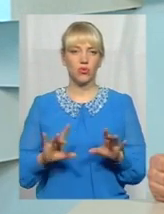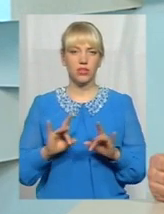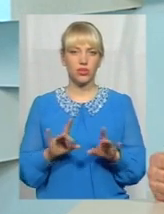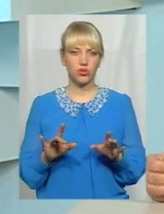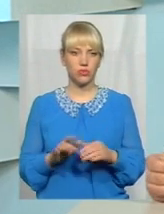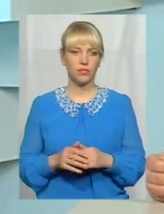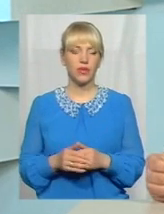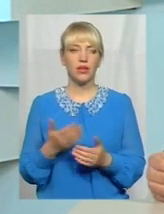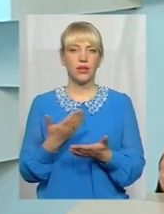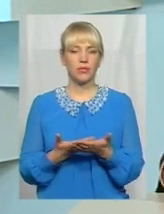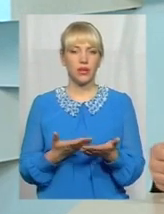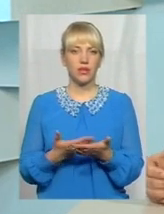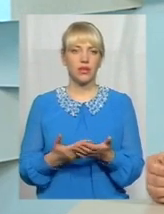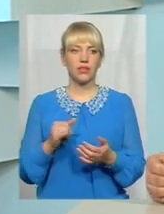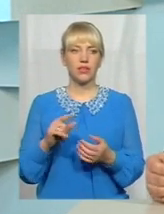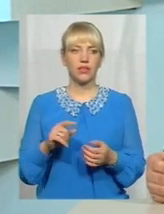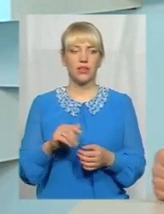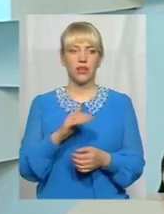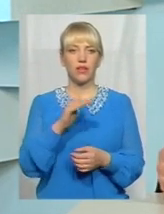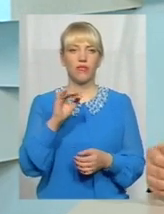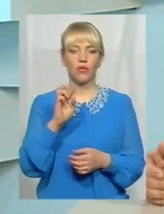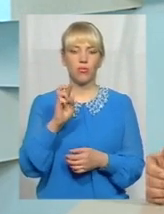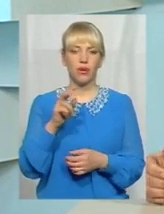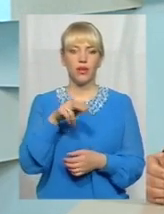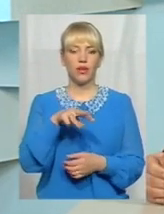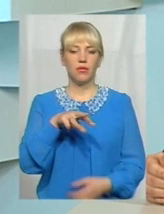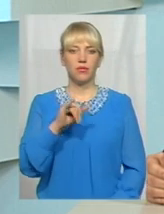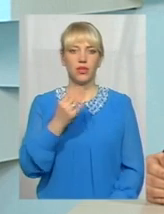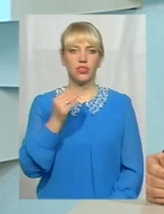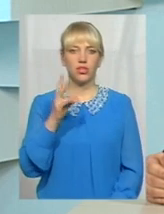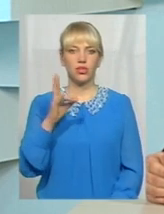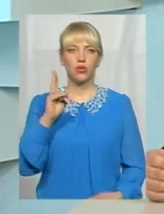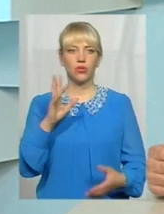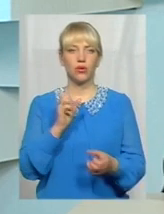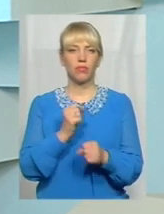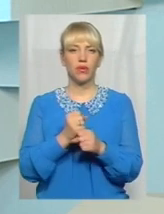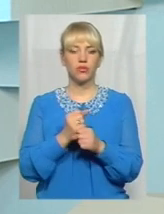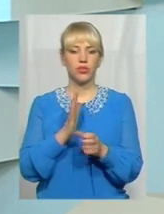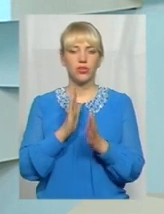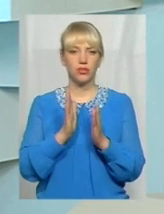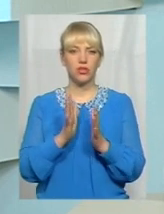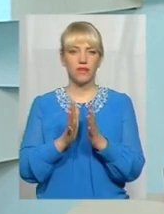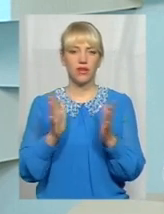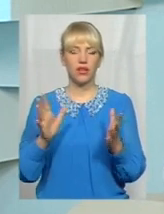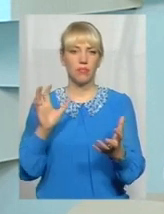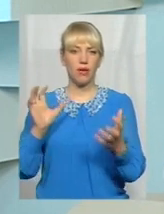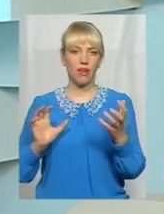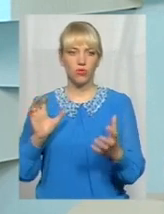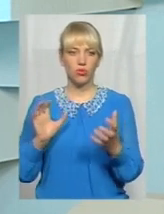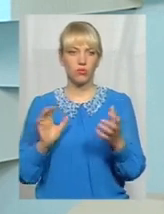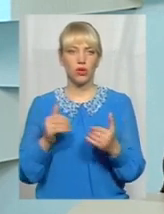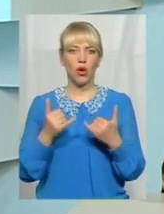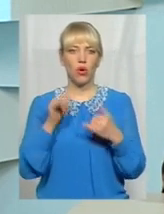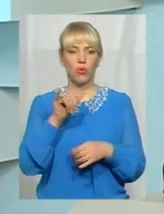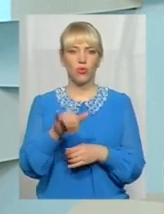приведу. Наприклад, у ФОП Мішан, який працює лише великогабаритними автобусами, в нього зараз 12 автобусів на сьогодні